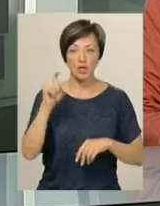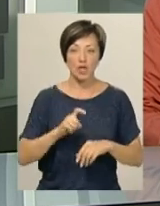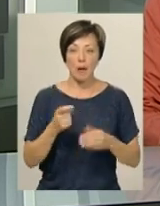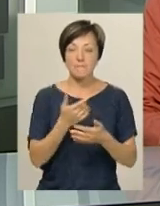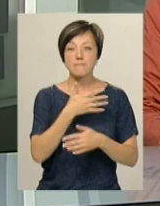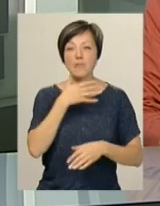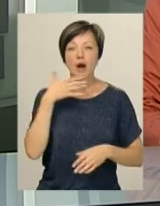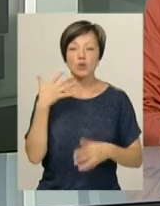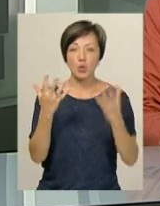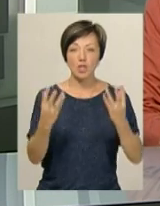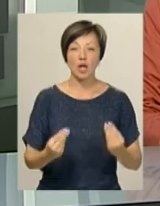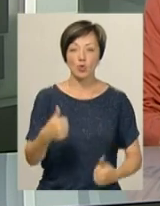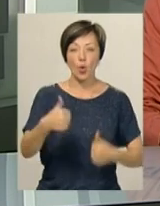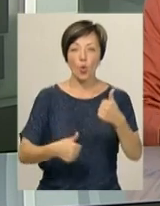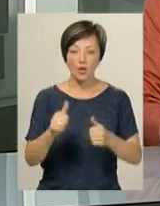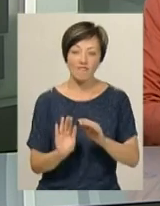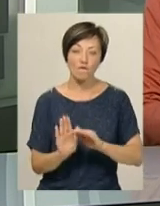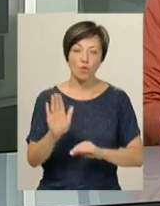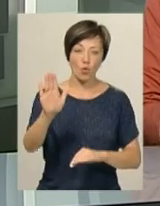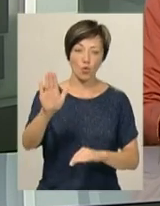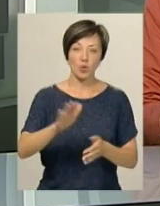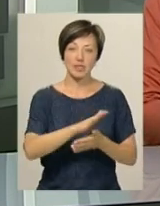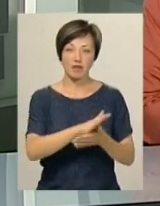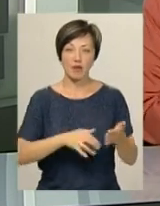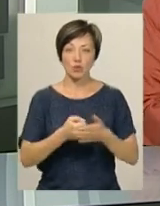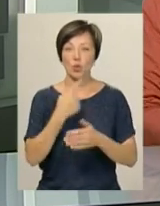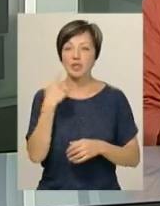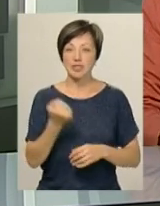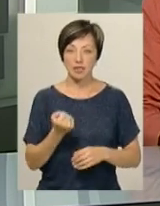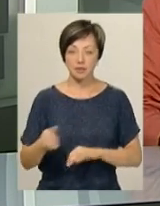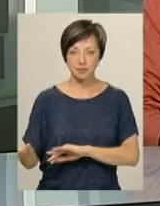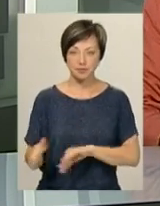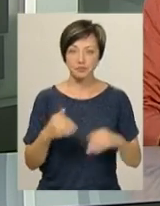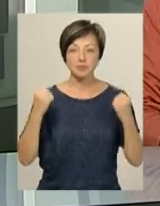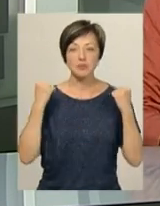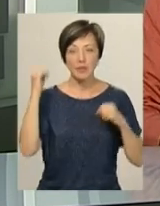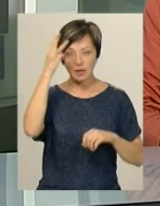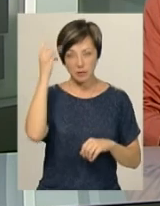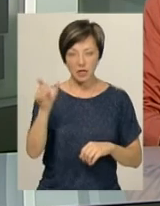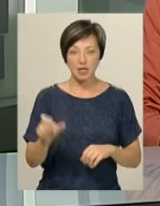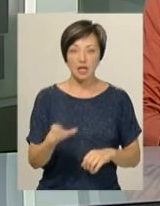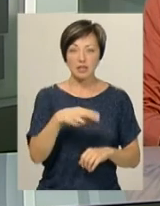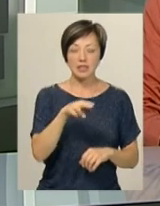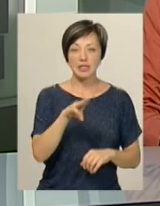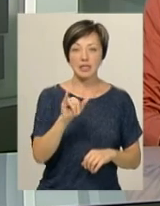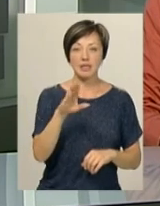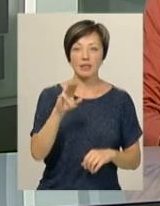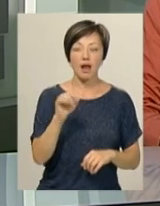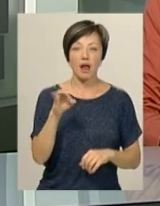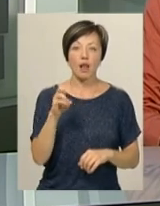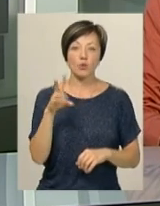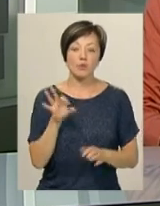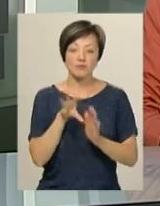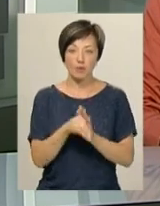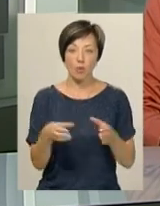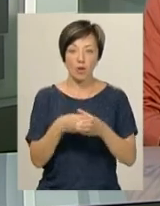з багатоденної гонки та гонки вгору, який триватиме до неділі. Спортсмен з Хмельниччини Дмитро Тітаренко в складі збірної